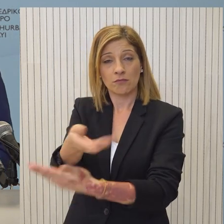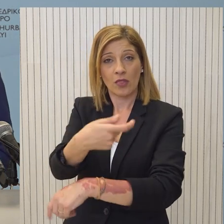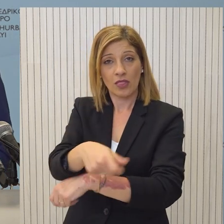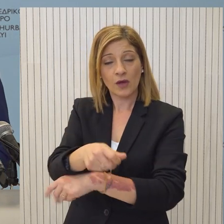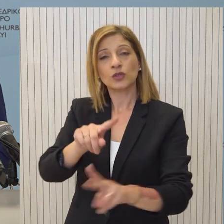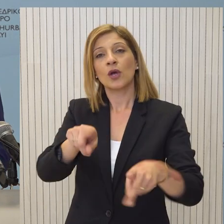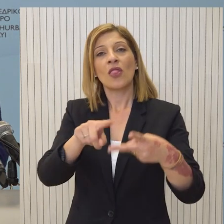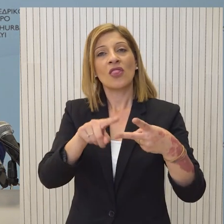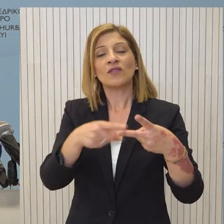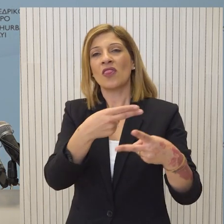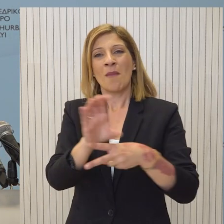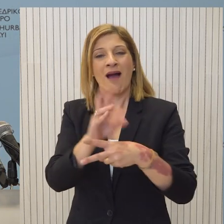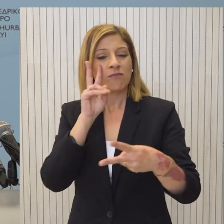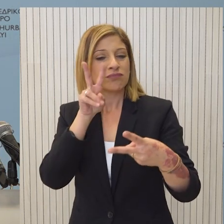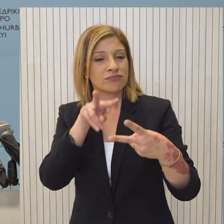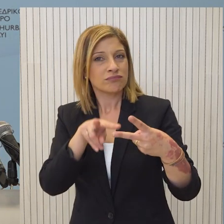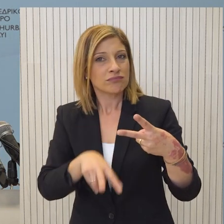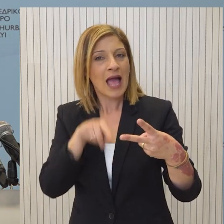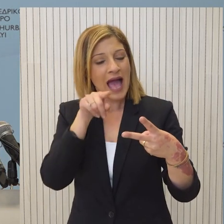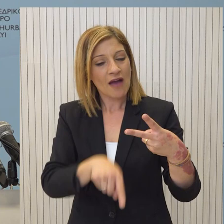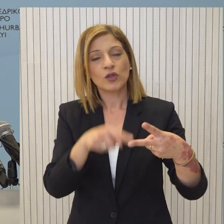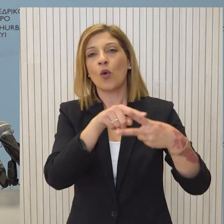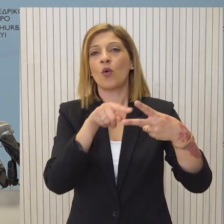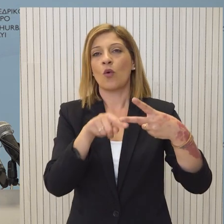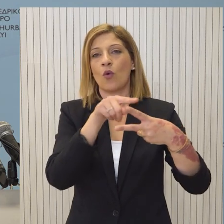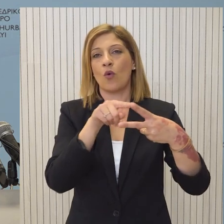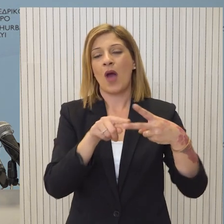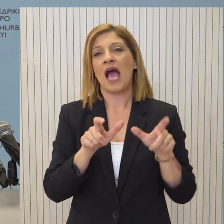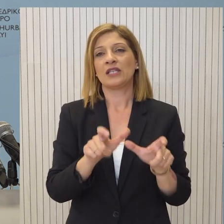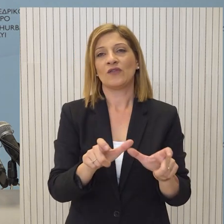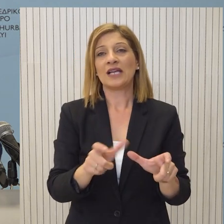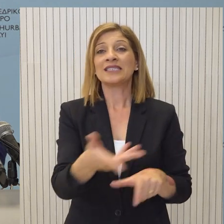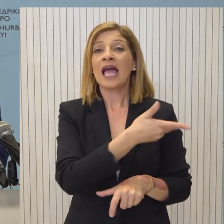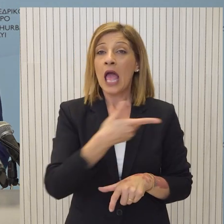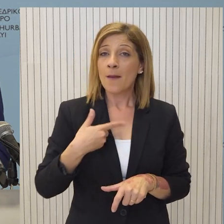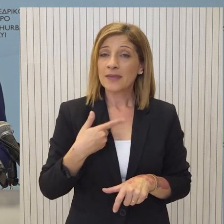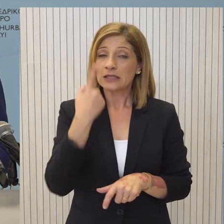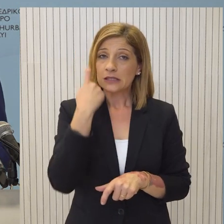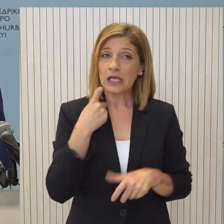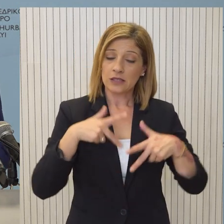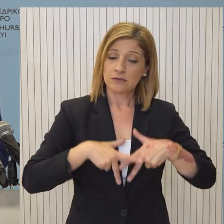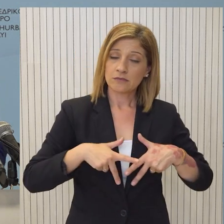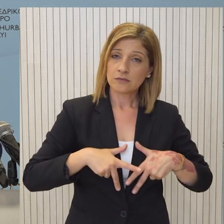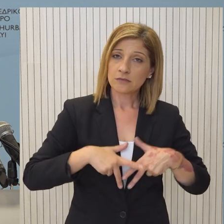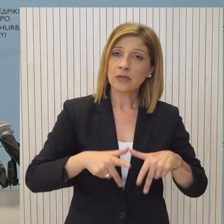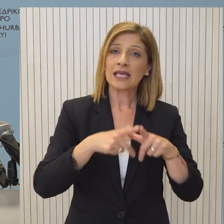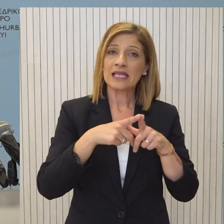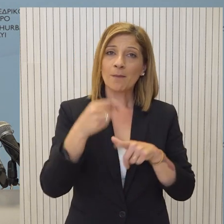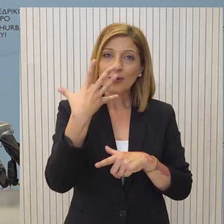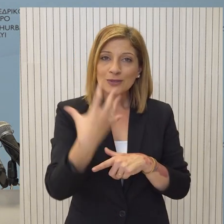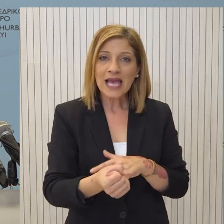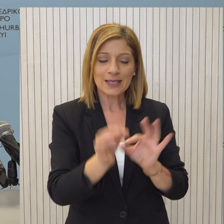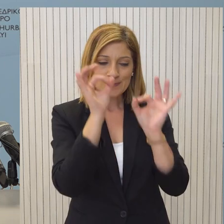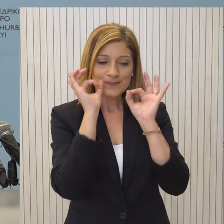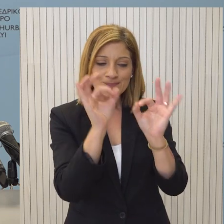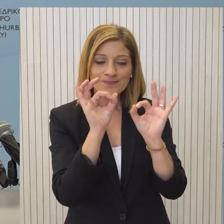χρήσης παρεμβατικού λογισμικού. Αυτές είναι οι δικλείδες ασφαλείας, τις οποίες εμείς γνωρίζετε πολύ καλά και στην Κυπριακή Δημοκρατία. Υπάρχουν πολλοί